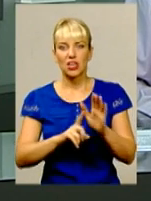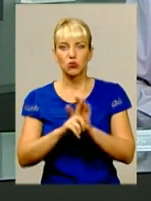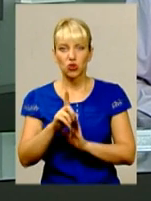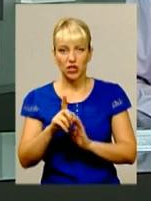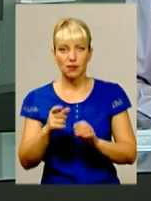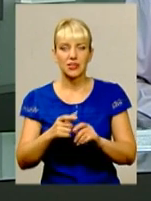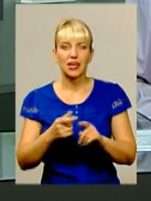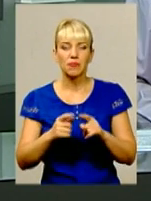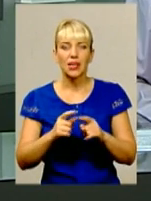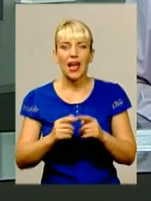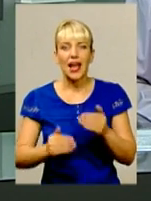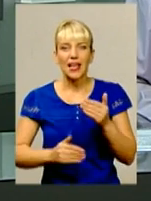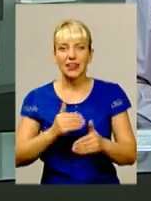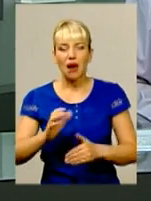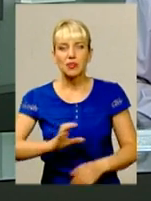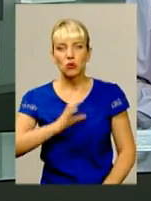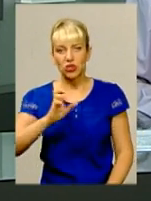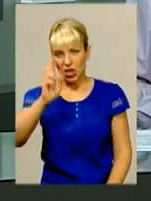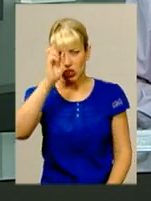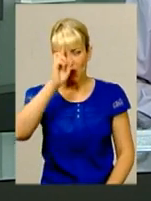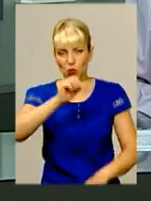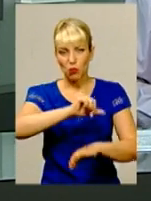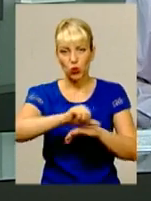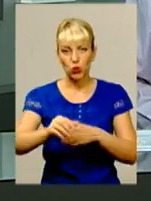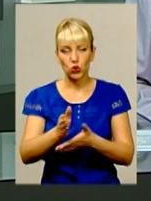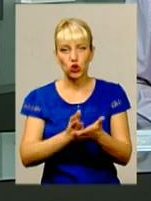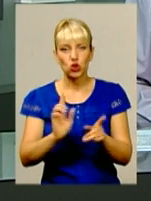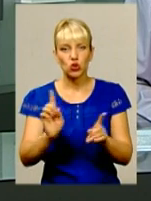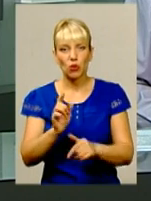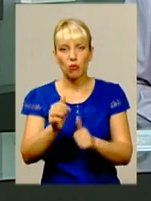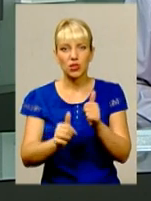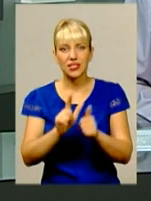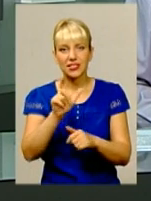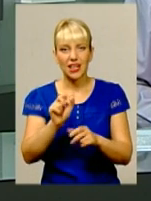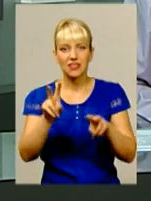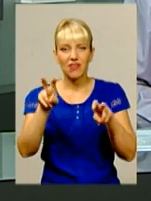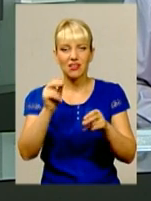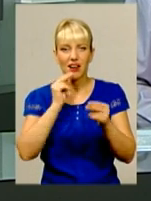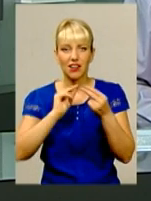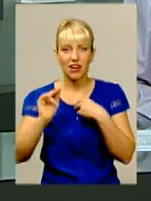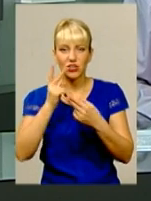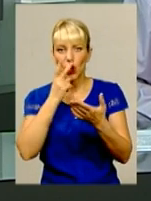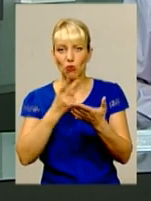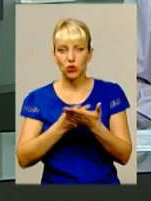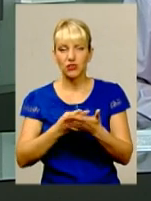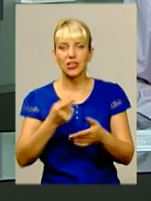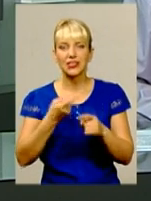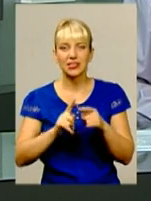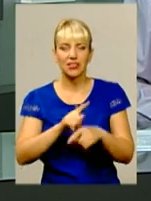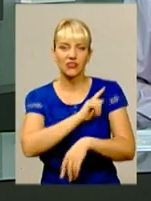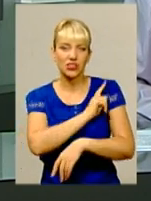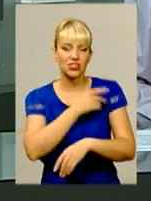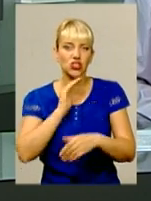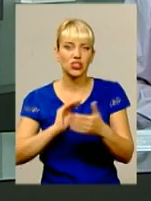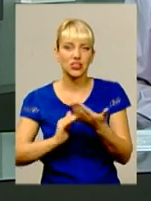черговий етап спартакіади Державної прикордонної служби, аби позмагатися за звання кращого та продемонструвати ті фізичні